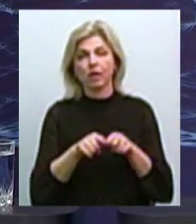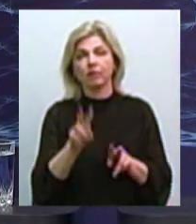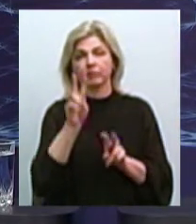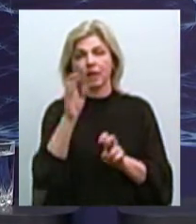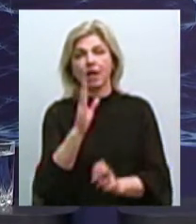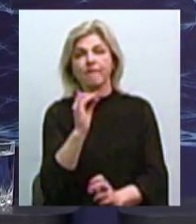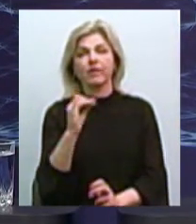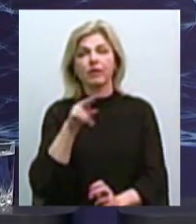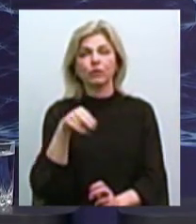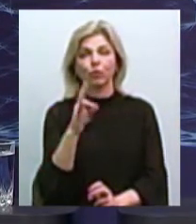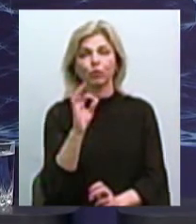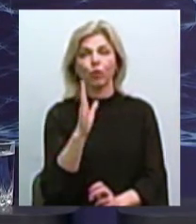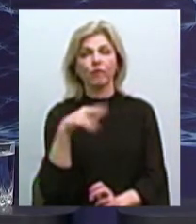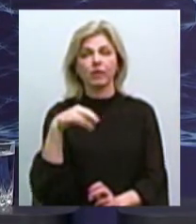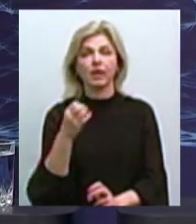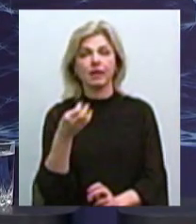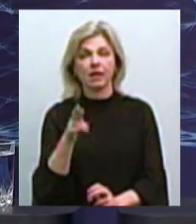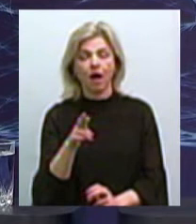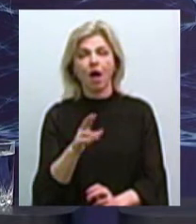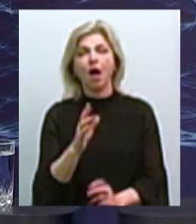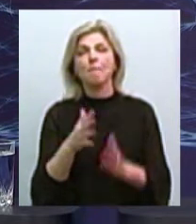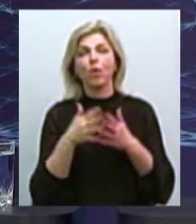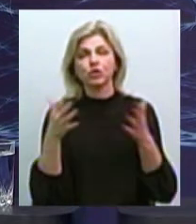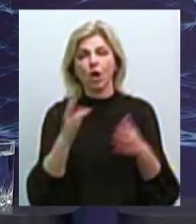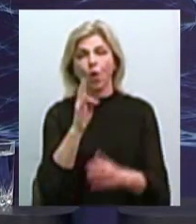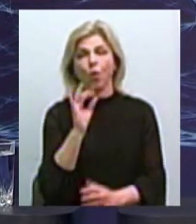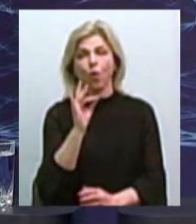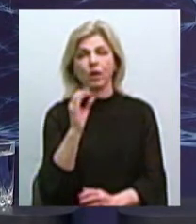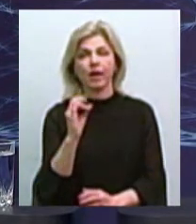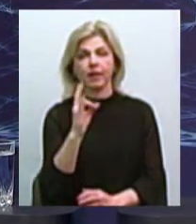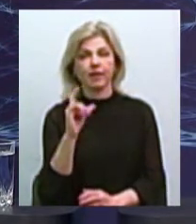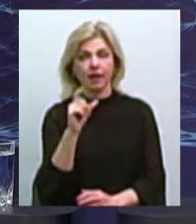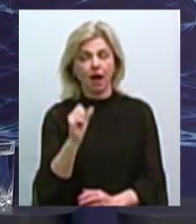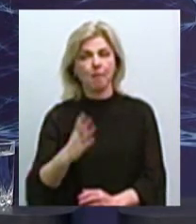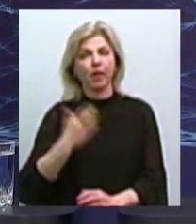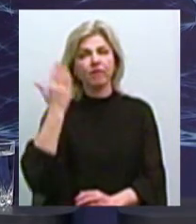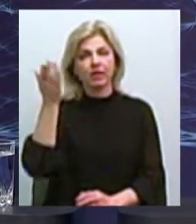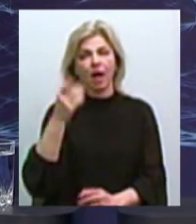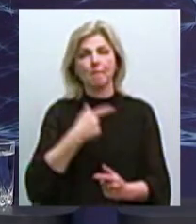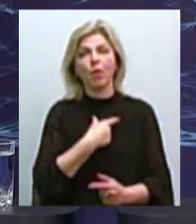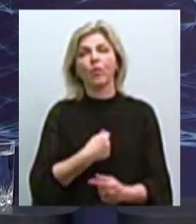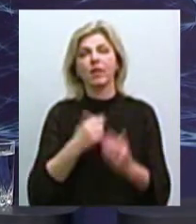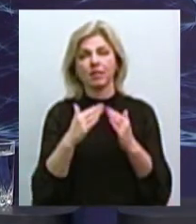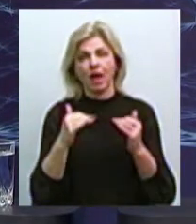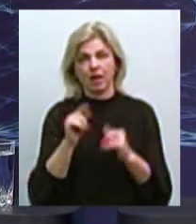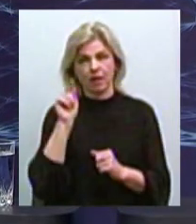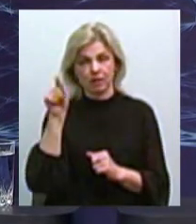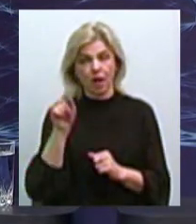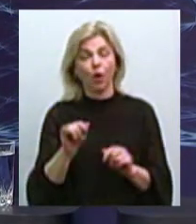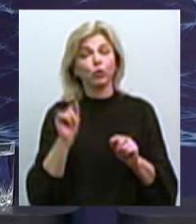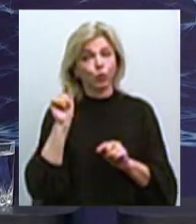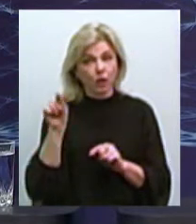знаходиться в Великій Коренихі, це калишній піонерський табір. І ми туди направляємо жінок.